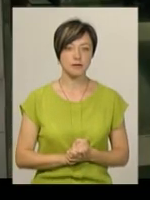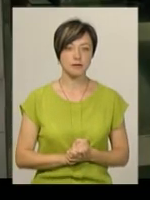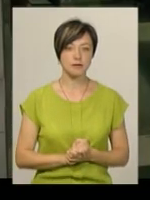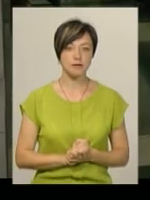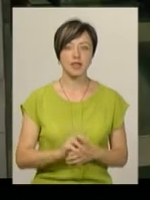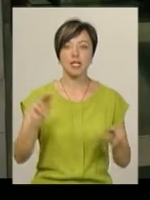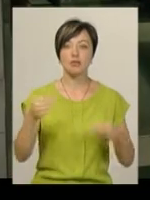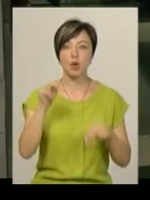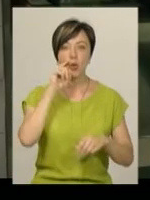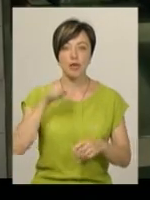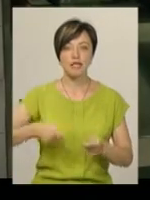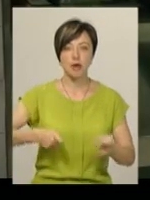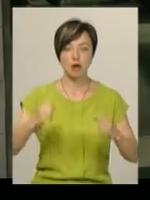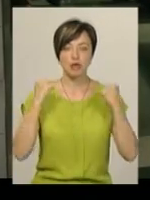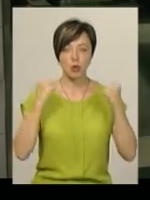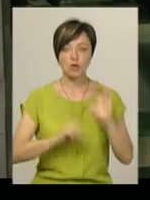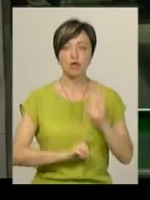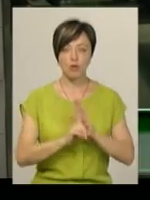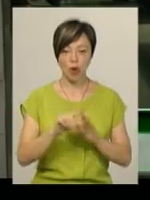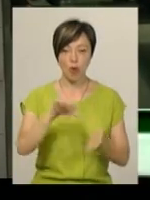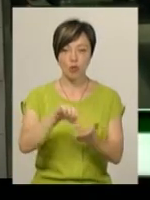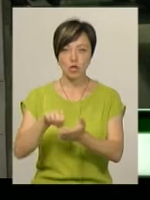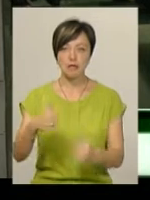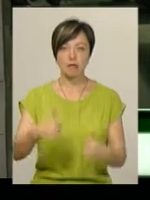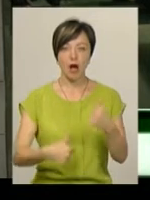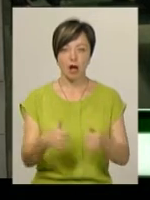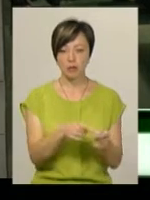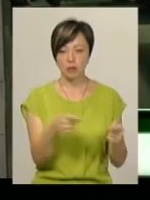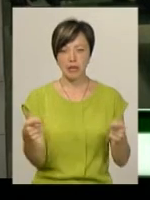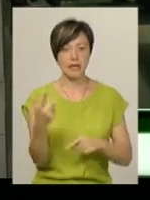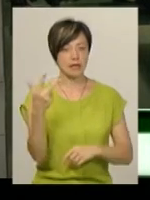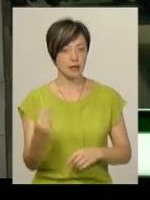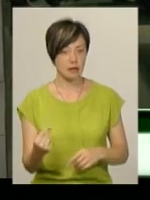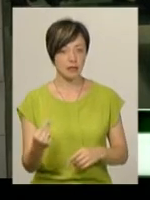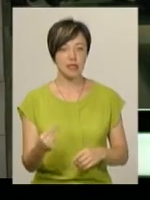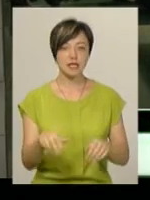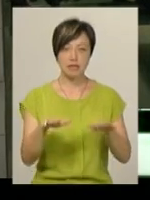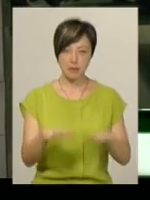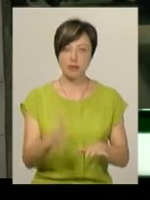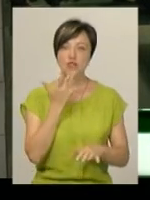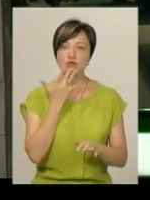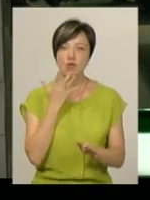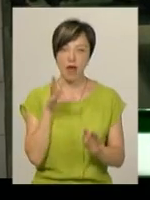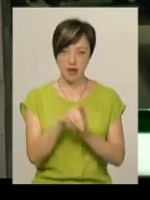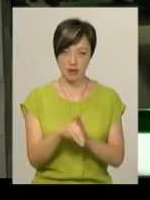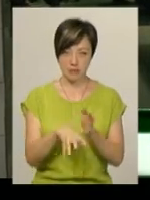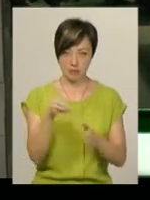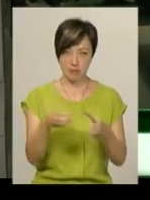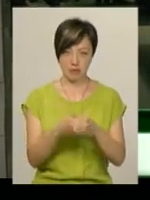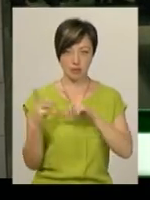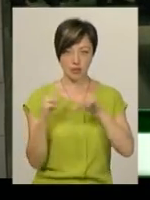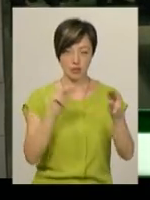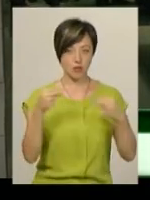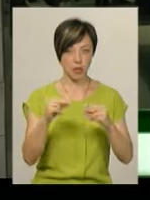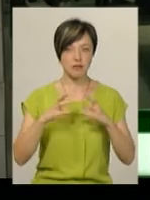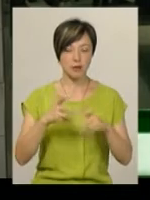Чемпіонат України з більярдного спорту стартував. Учасники змагатимуться протягом трьох днів за місце в національній збірні, яка незабаром вирушить на